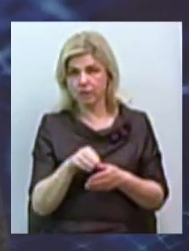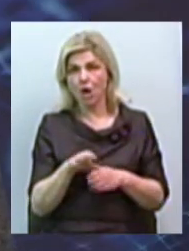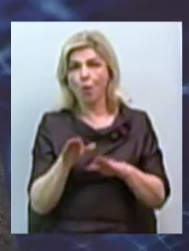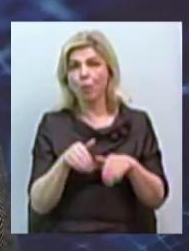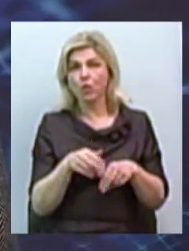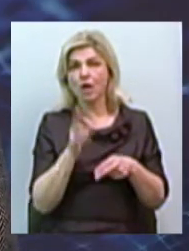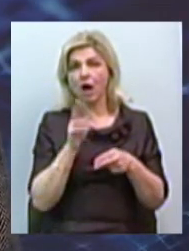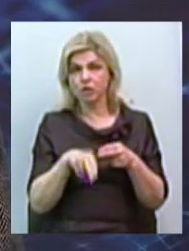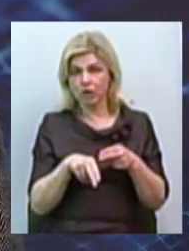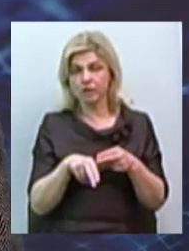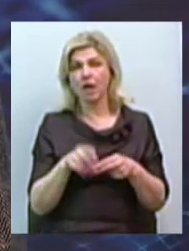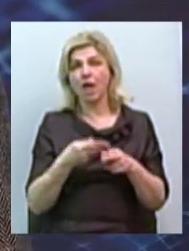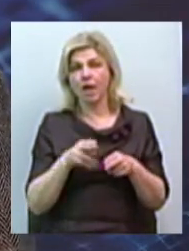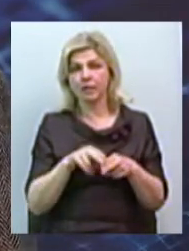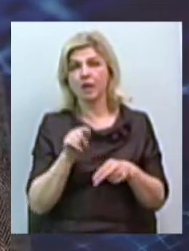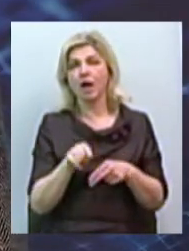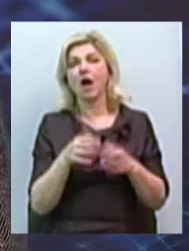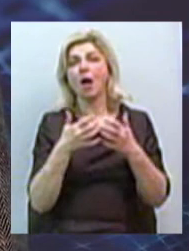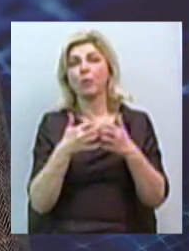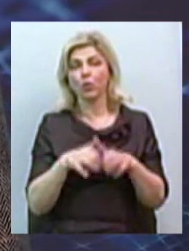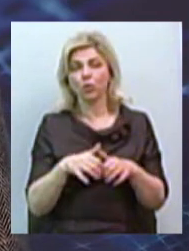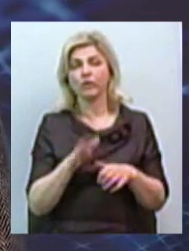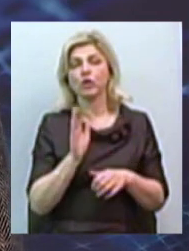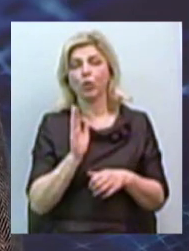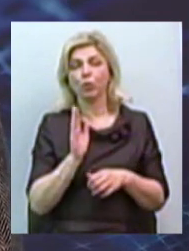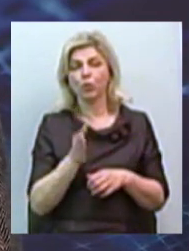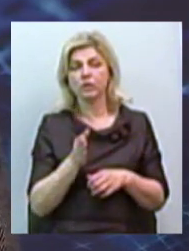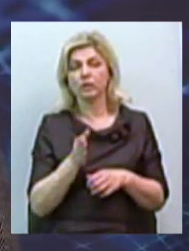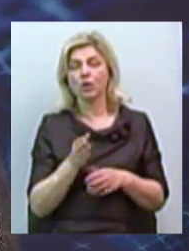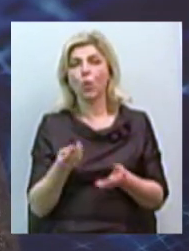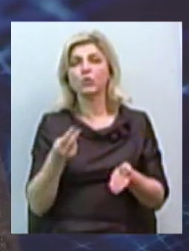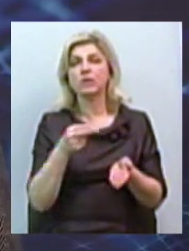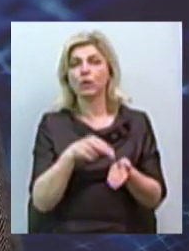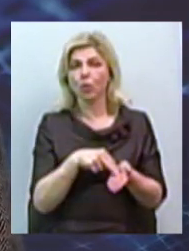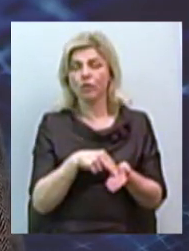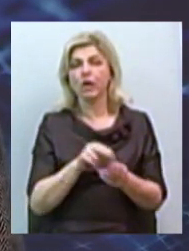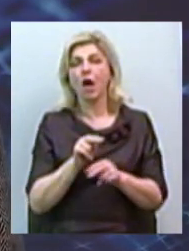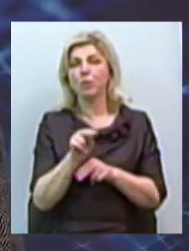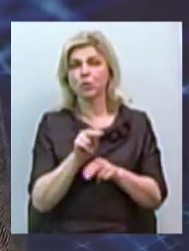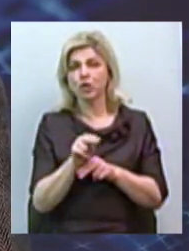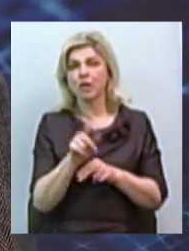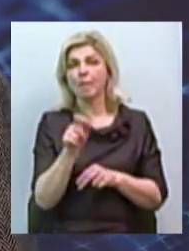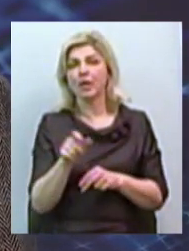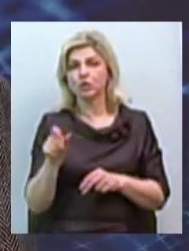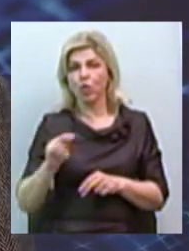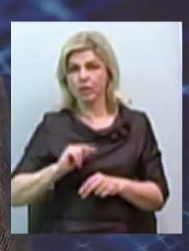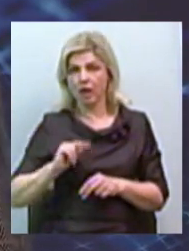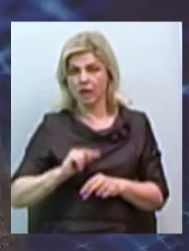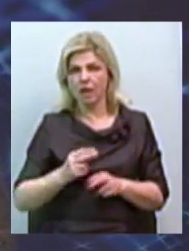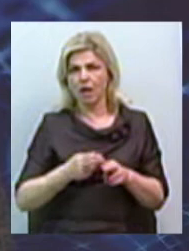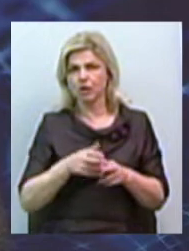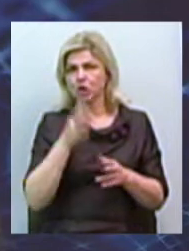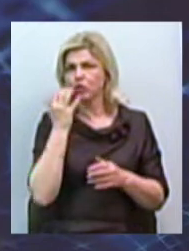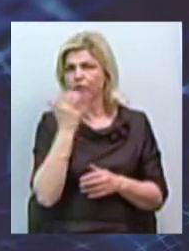окончания которого, это оборудование Сагенова будет установлено, обучен персонал, потому что это самая современная